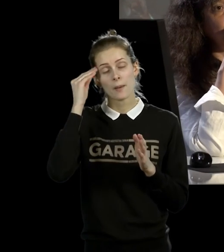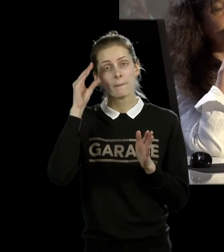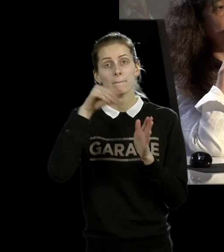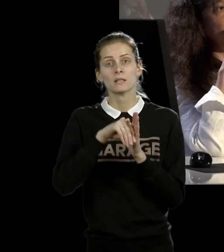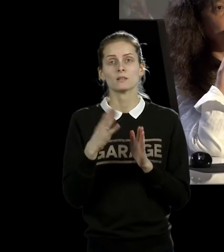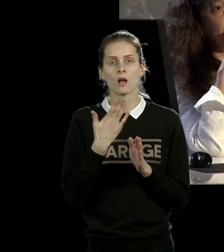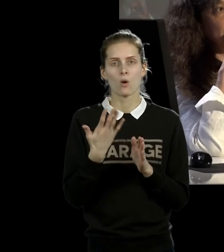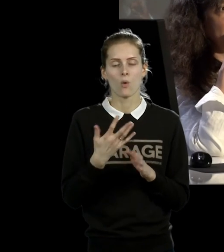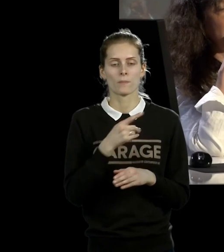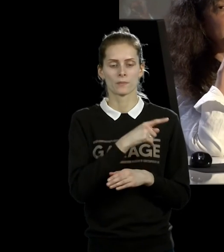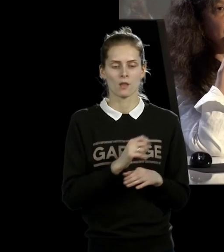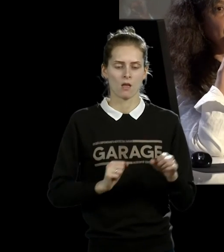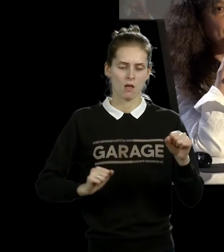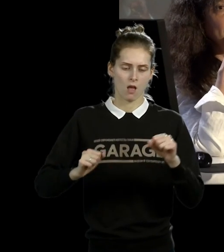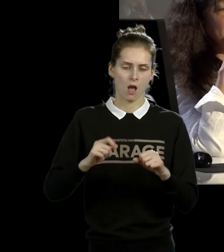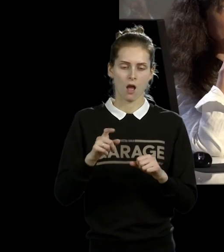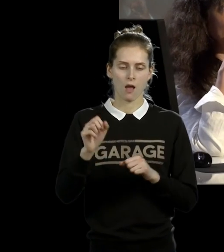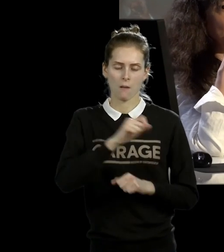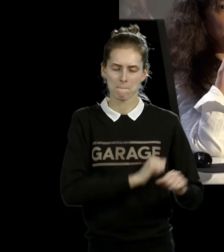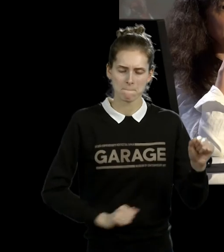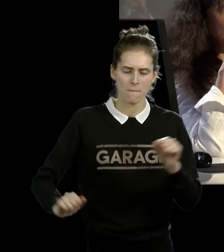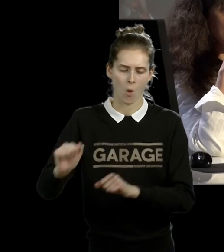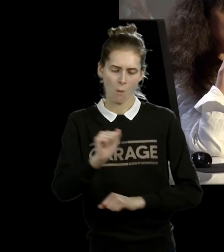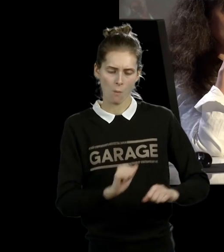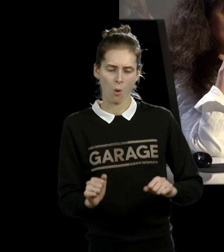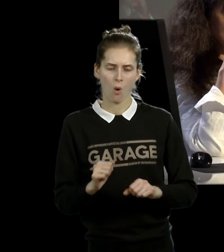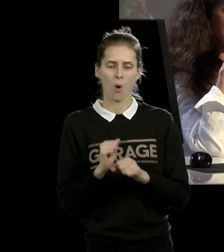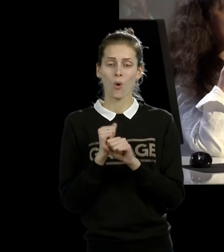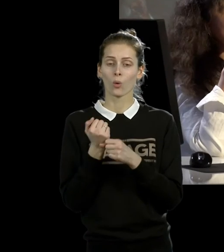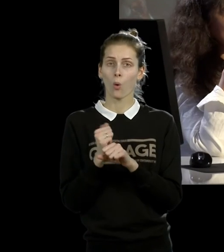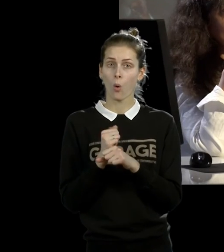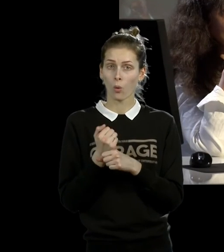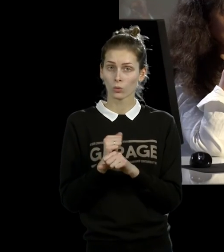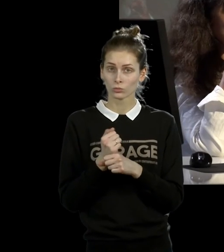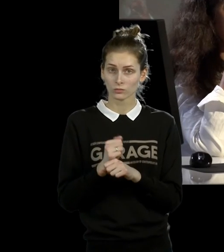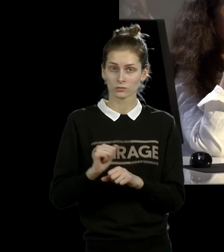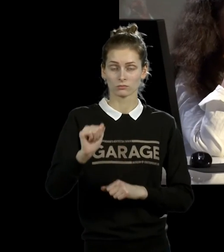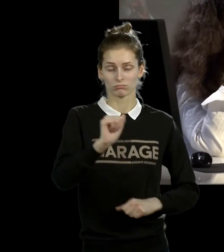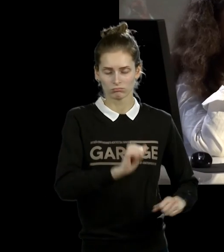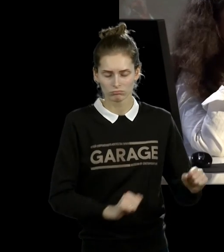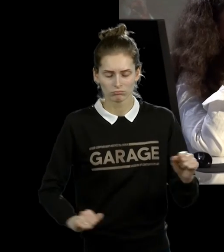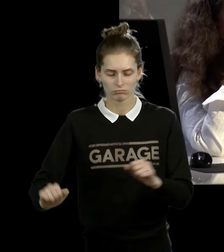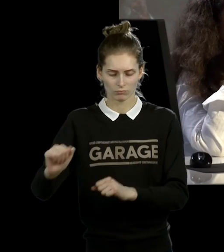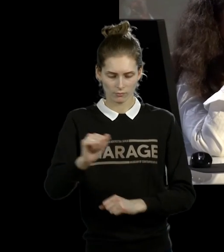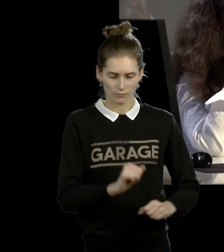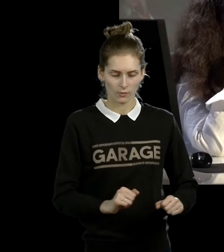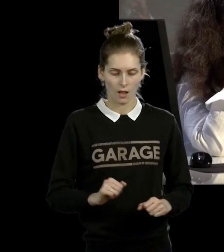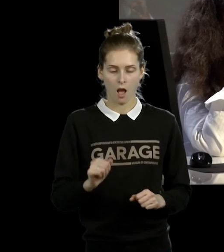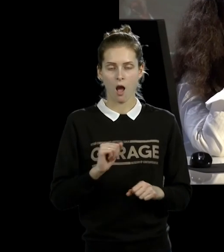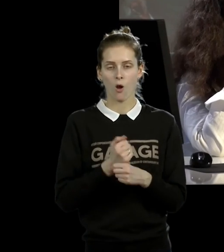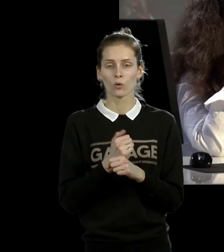количество вот этих окровавленных костей и поет балканские песни. Кости, естественно, животных,